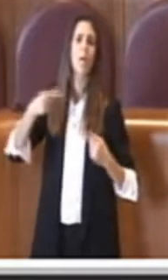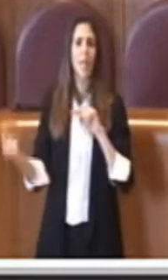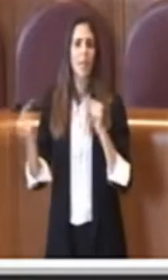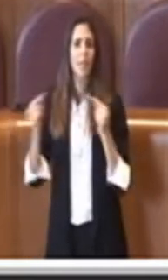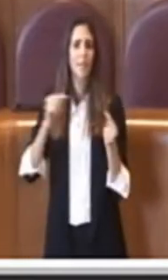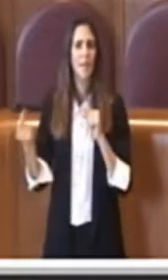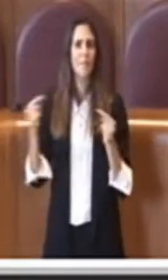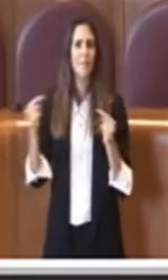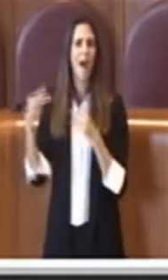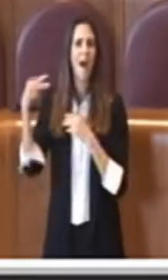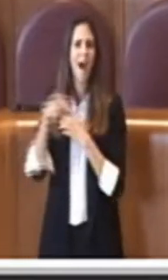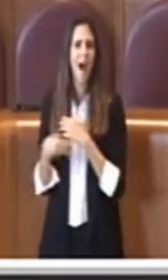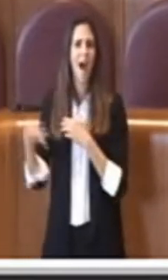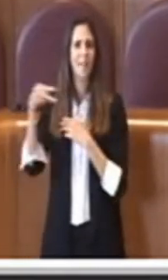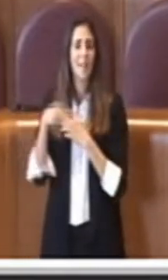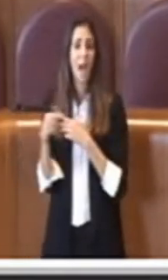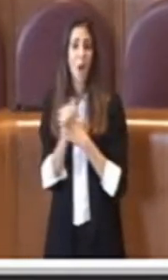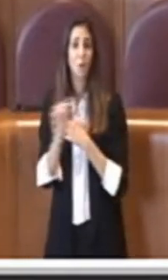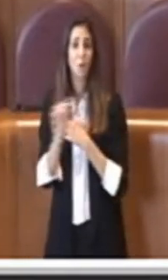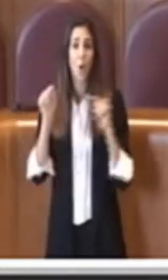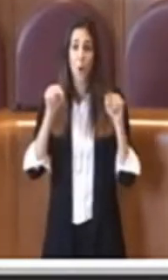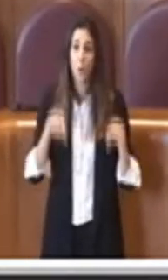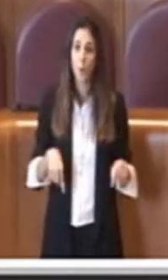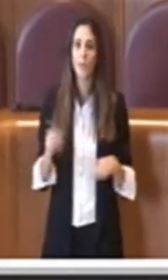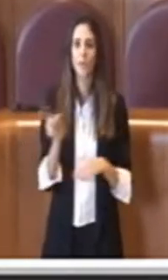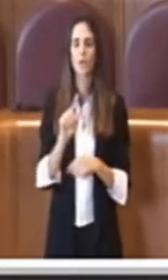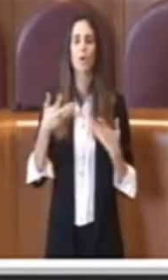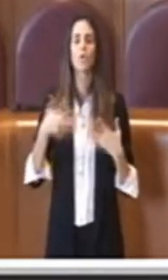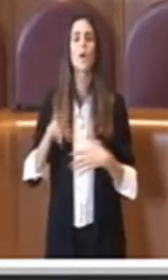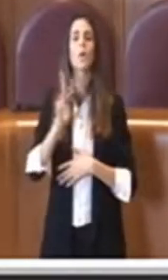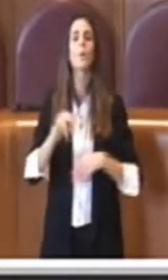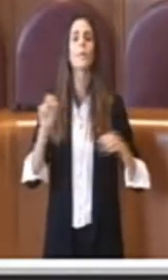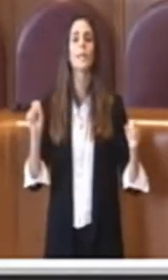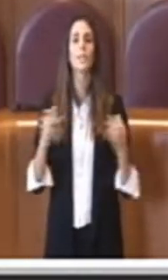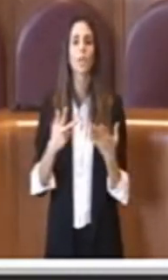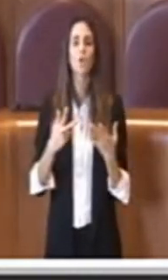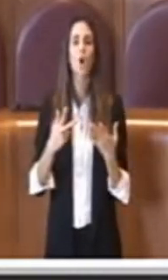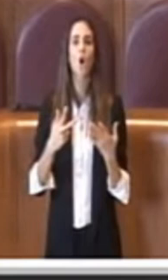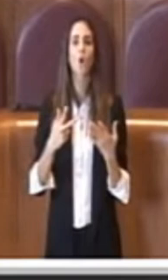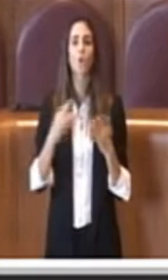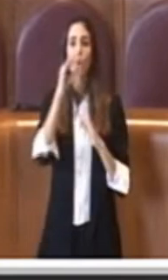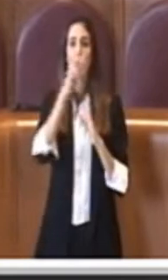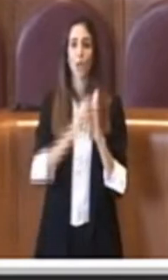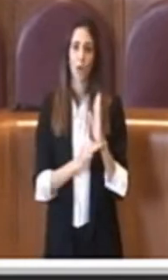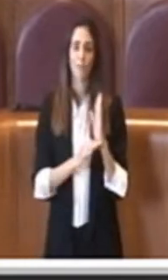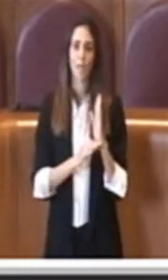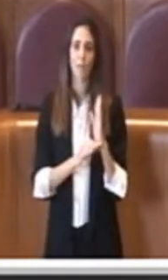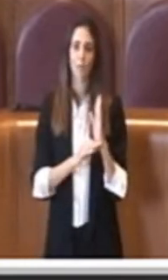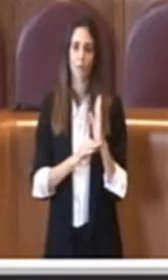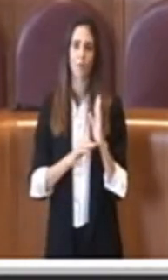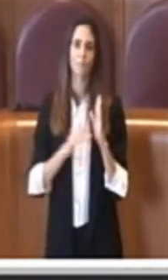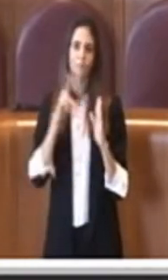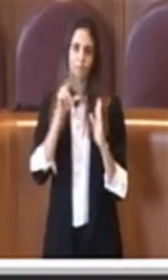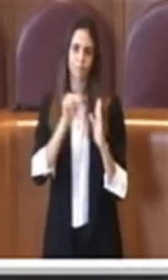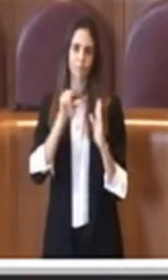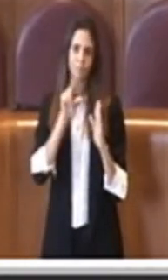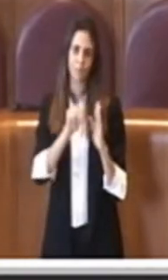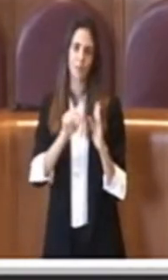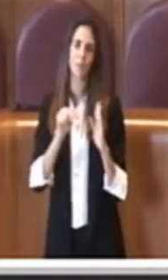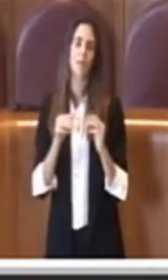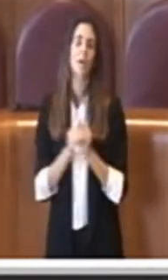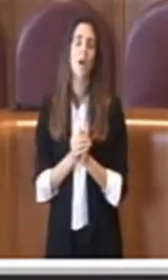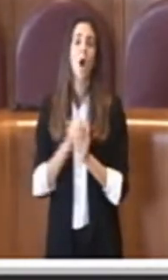anni poi in fin di conti, non solo in questa sede, ma è dal 2018 appunto che si parla di questo regolamento, per cui bene che